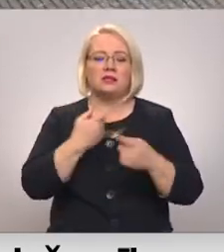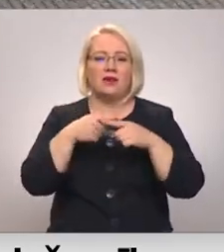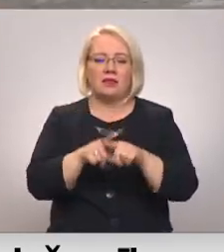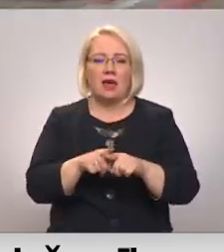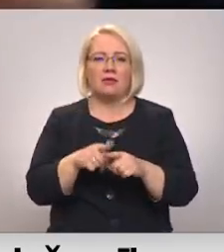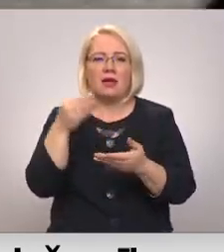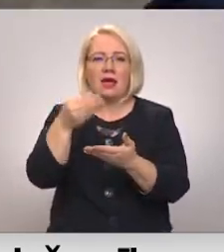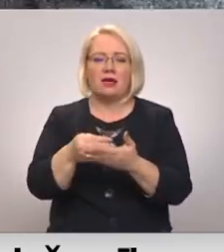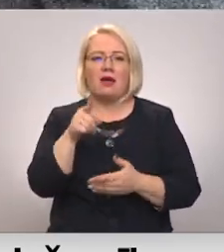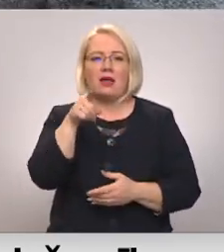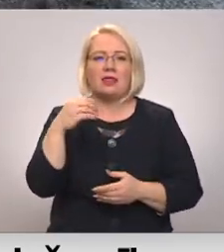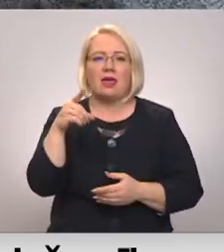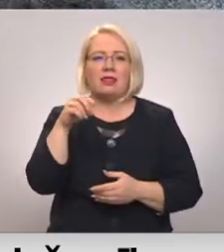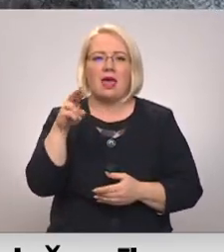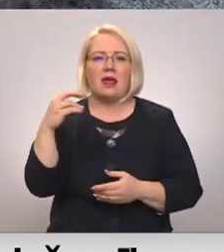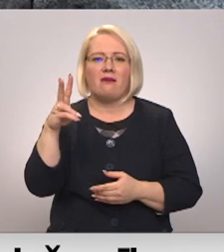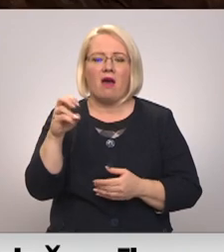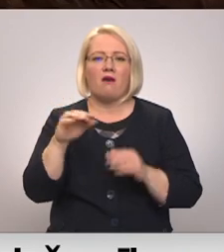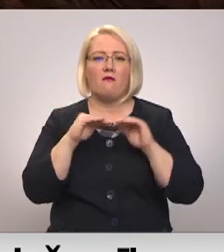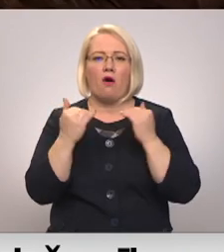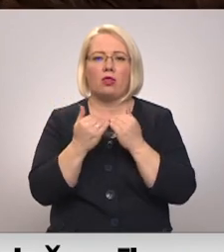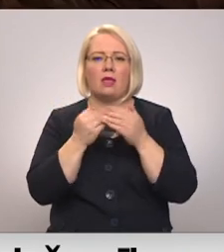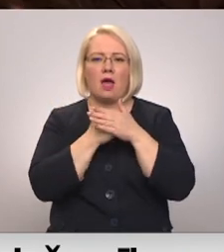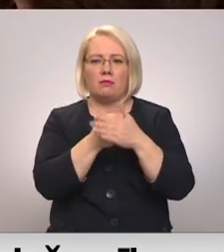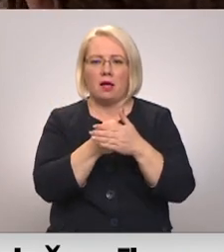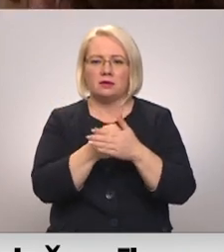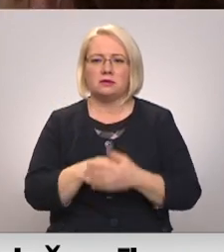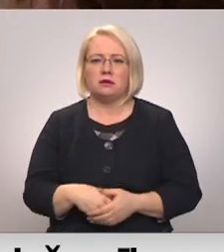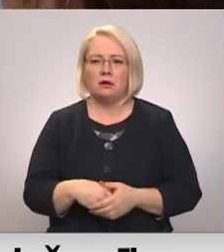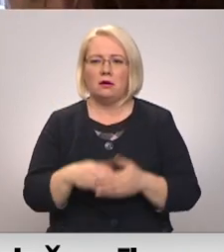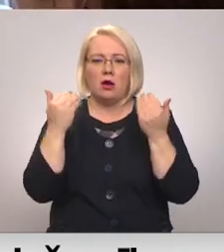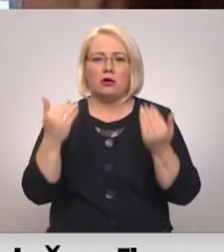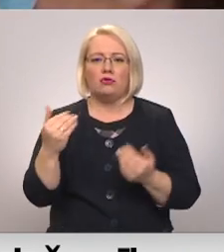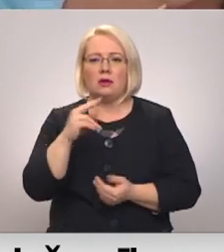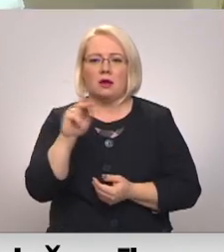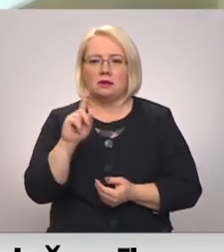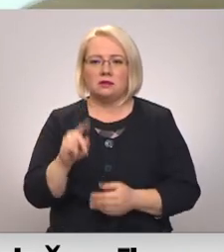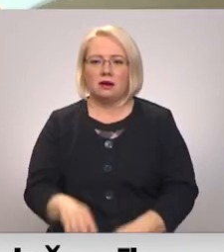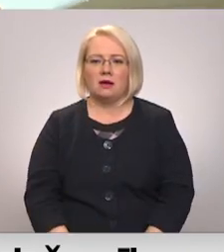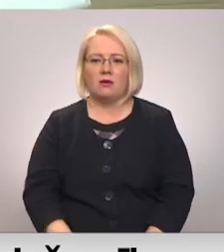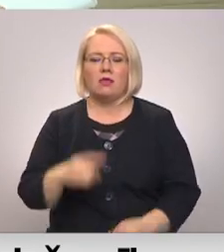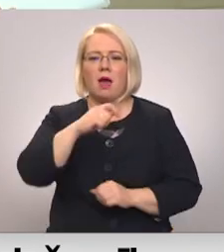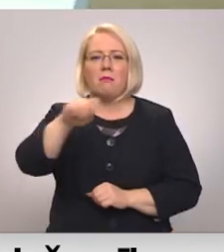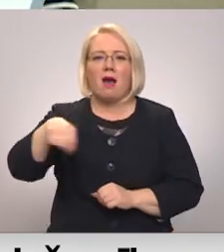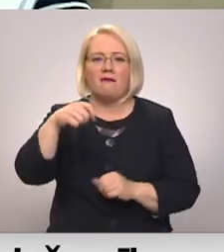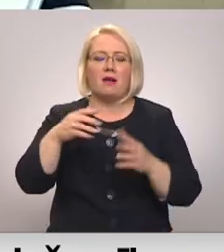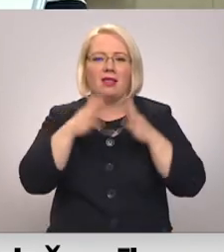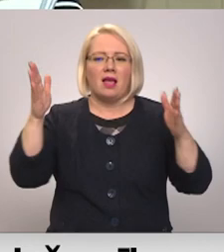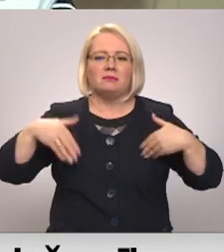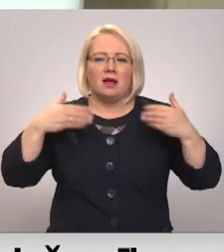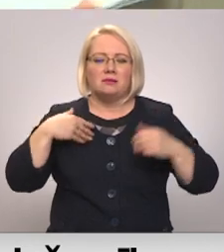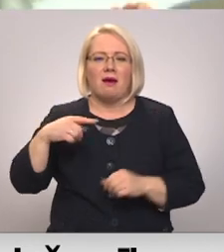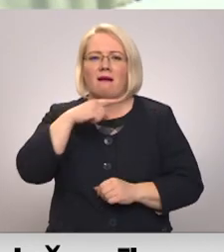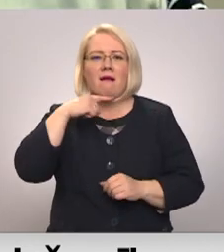ar Boris un Ināris Teterevu fondu atbalstu. Kas mums ir šodien? Kaldēja tā. Pavārēja liels prieks par jauno